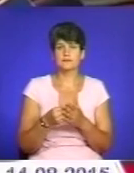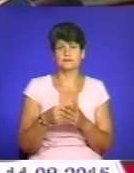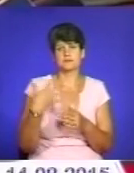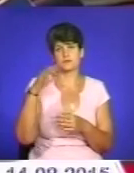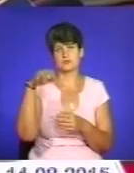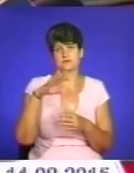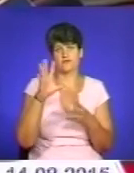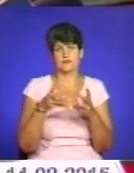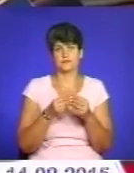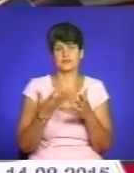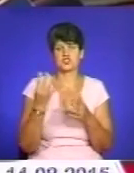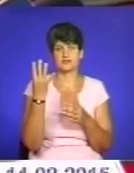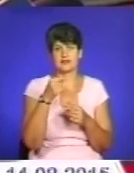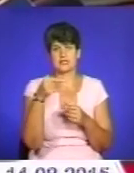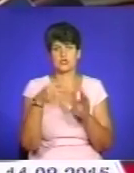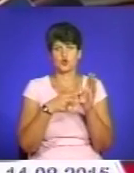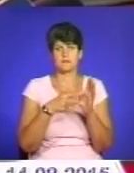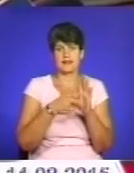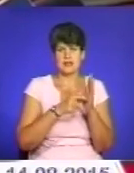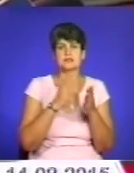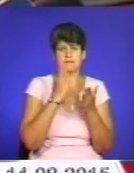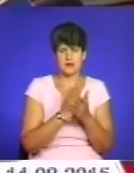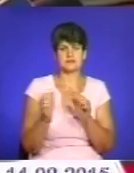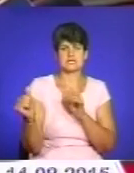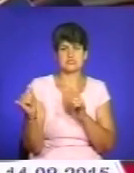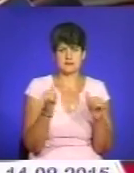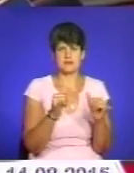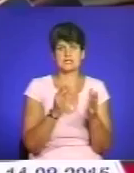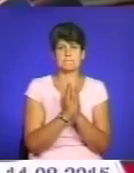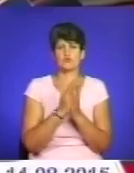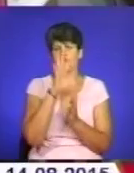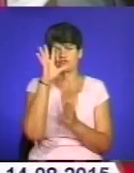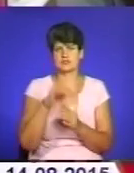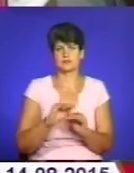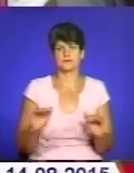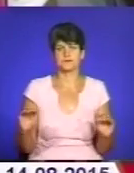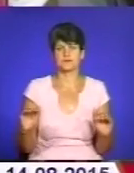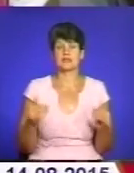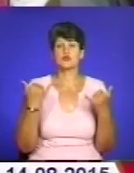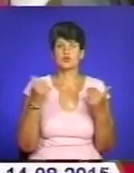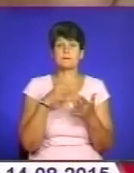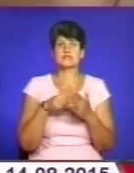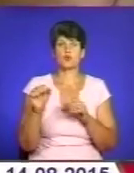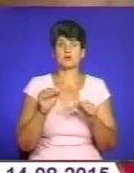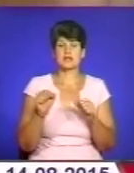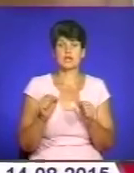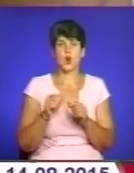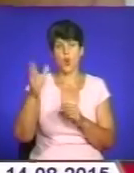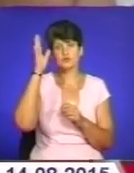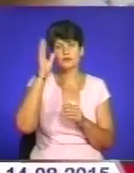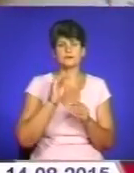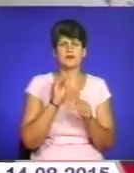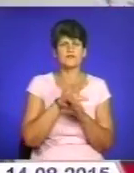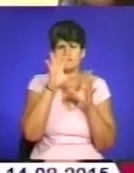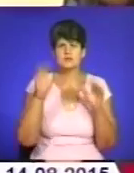Тобто 4-7 класи ми маємо забезпечити підручниками всіх учнів. Нині міське управління освіти докладає усіх